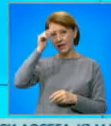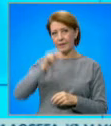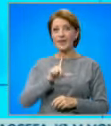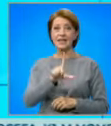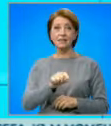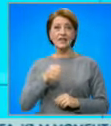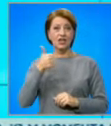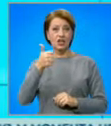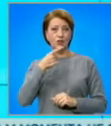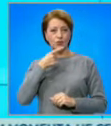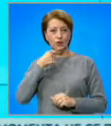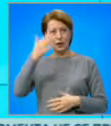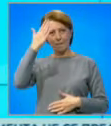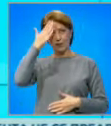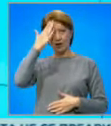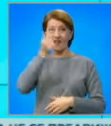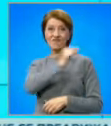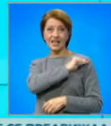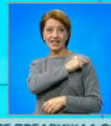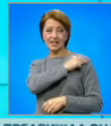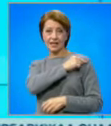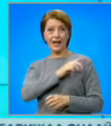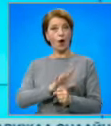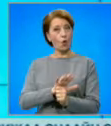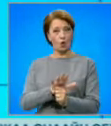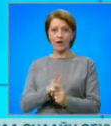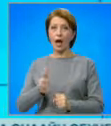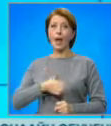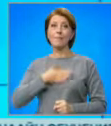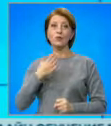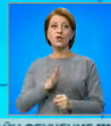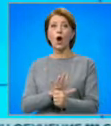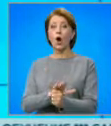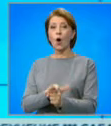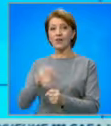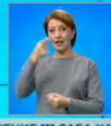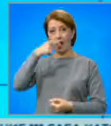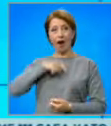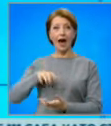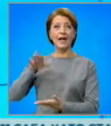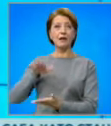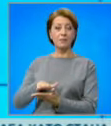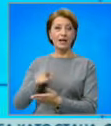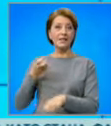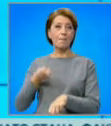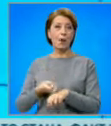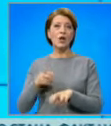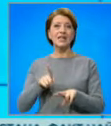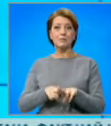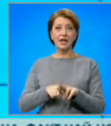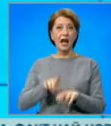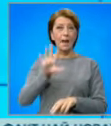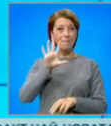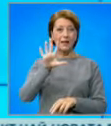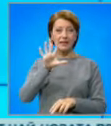76-годишна пациентка, вакцинирана срещу коронавирус, е починала в COVID-реанимацията на болницата в Исперих. От пътимата,